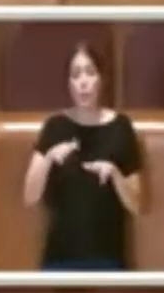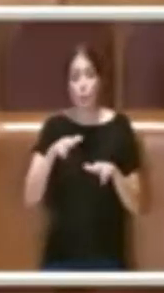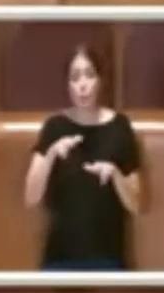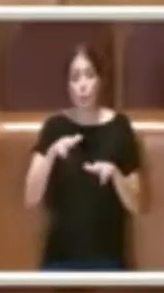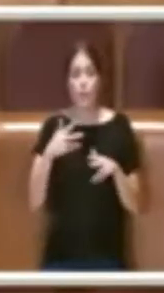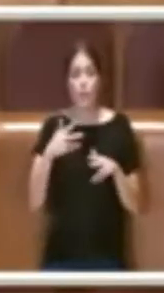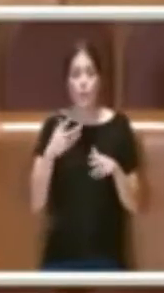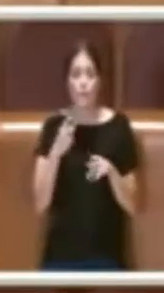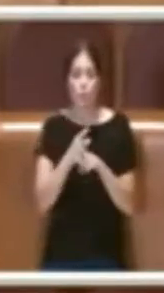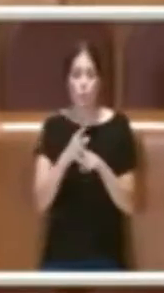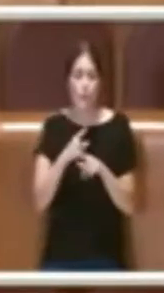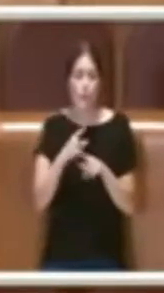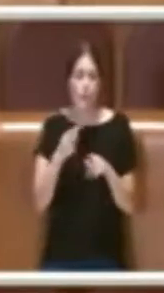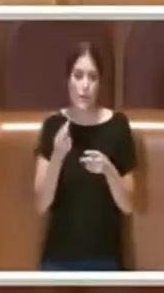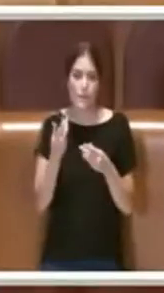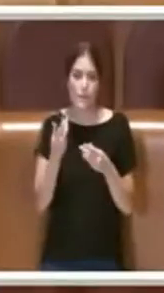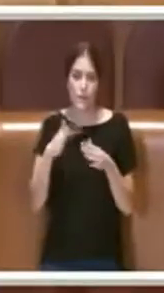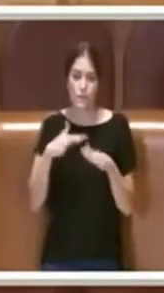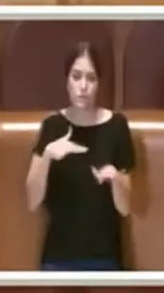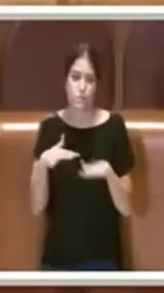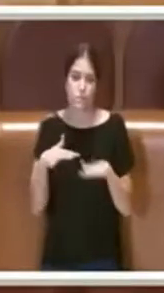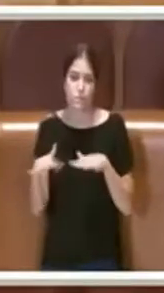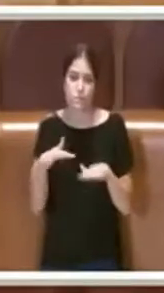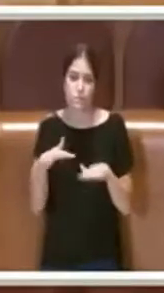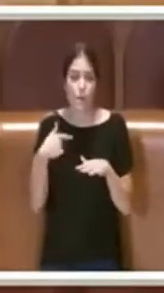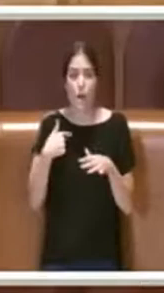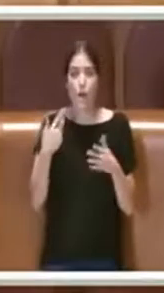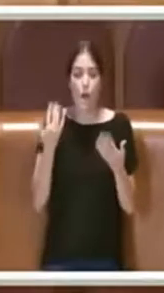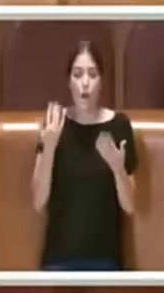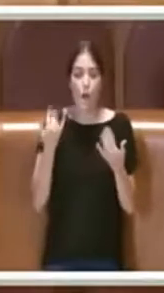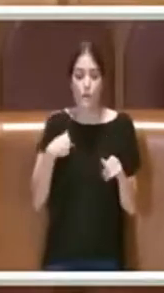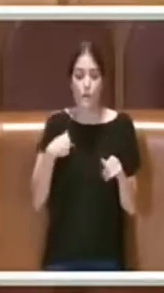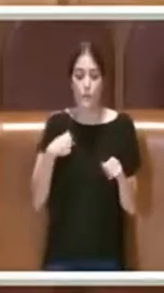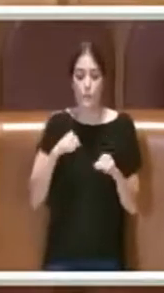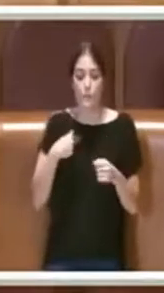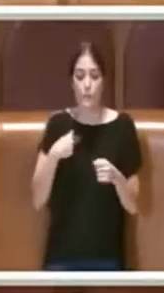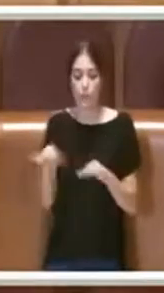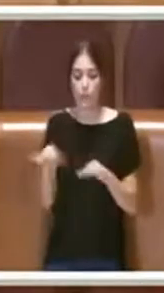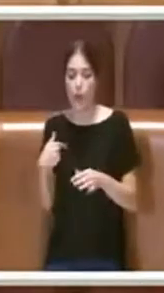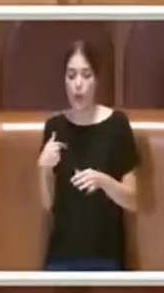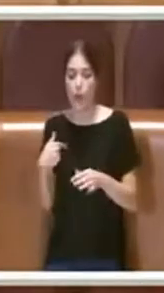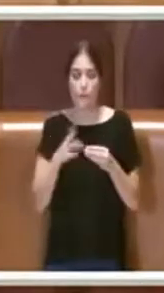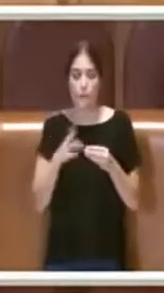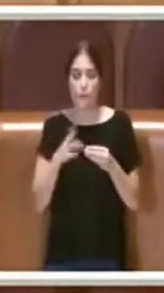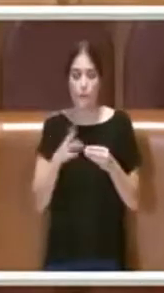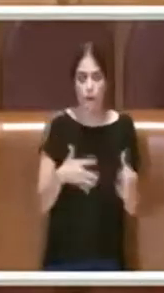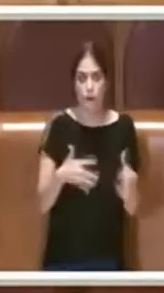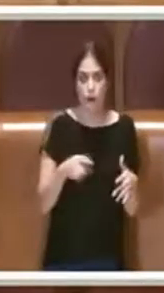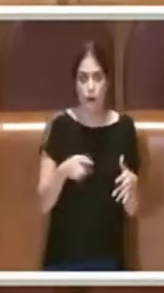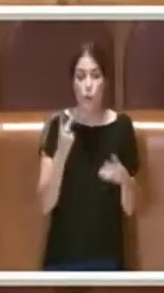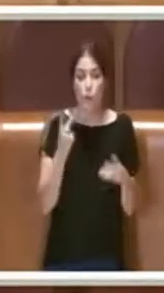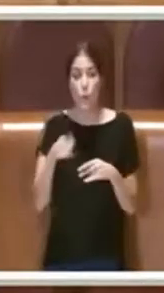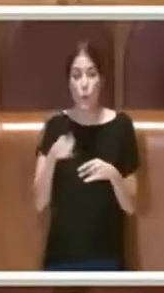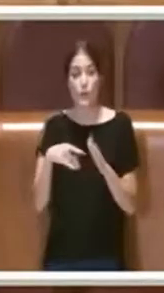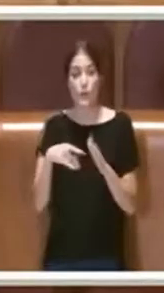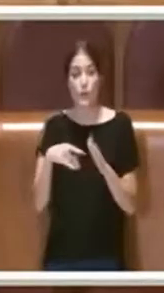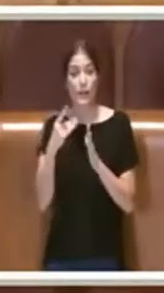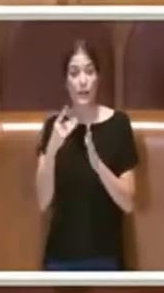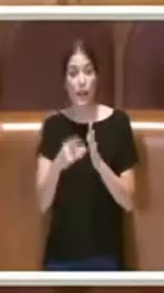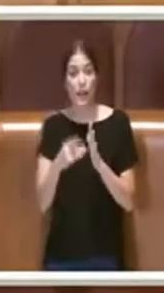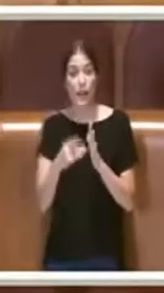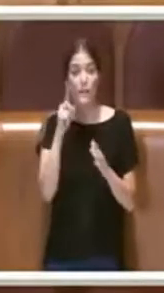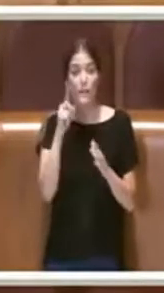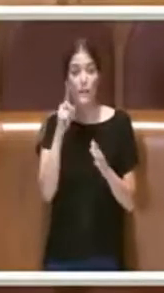tanto da fare e credo che quello che era nelle sue possibilità lo abbia fatto. Tra l'altro l'ultima delibera prevede anche una